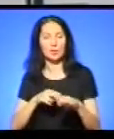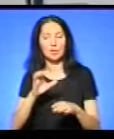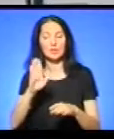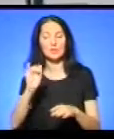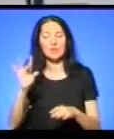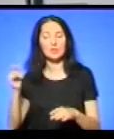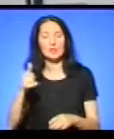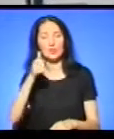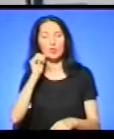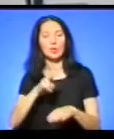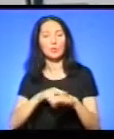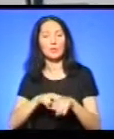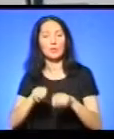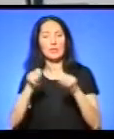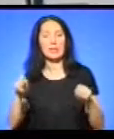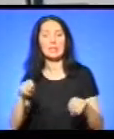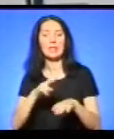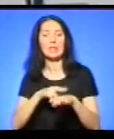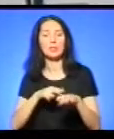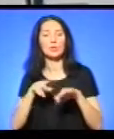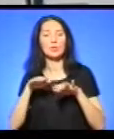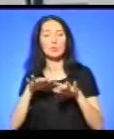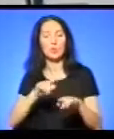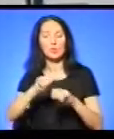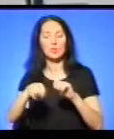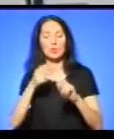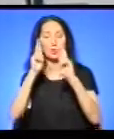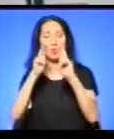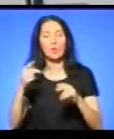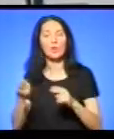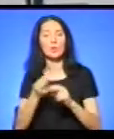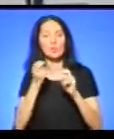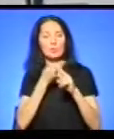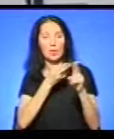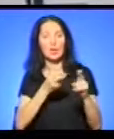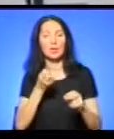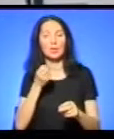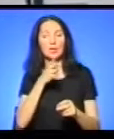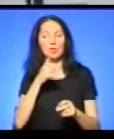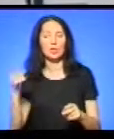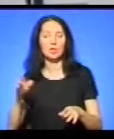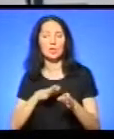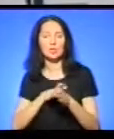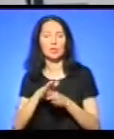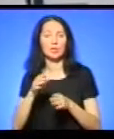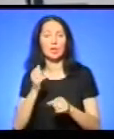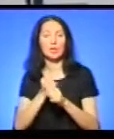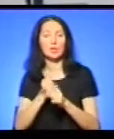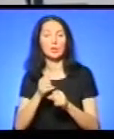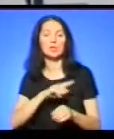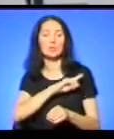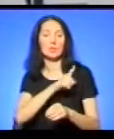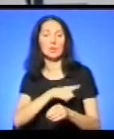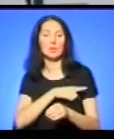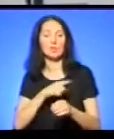правоохоронці відкрили кримінальне провадження за порушення правил безпеки під час виконання робіт з підвищеною небезпекою. На 18-ту